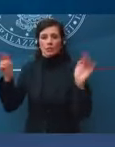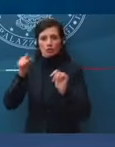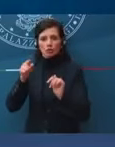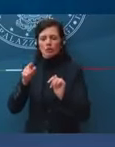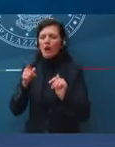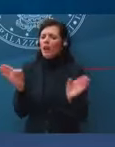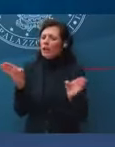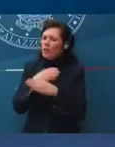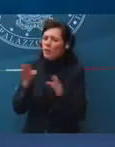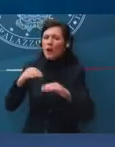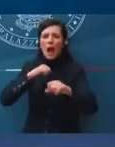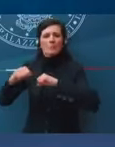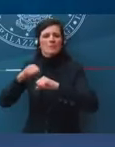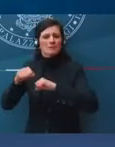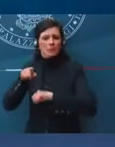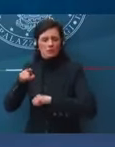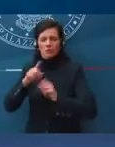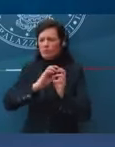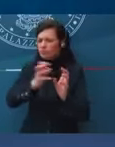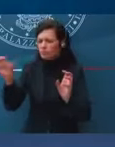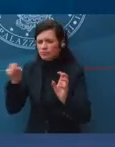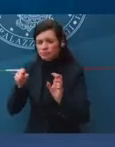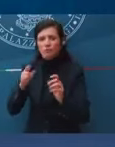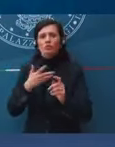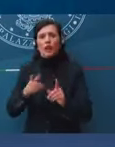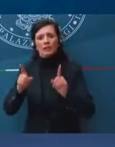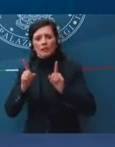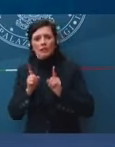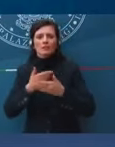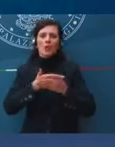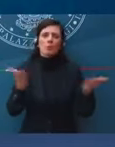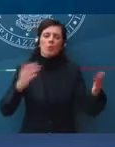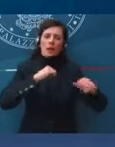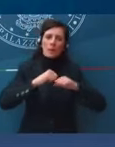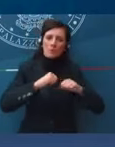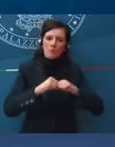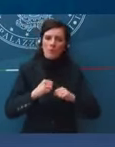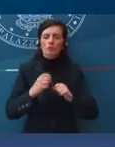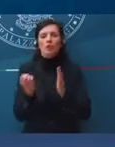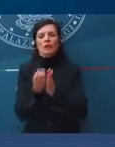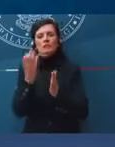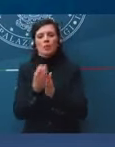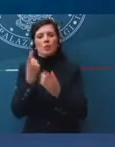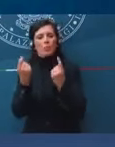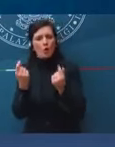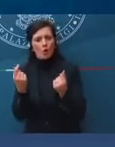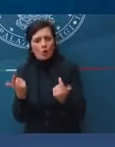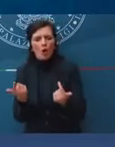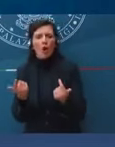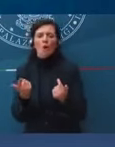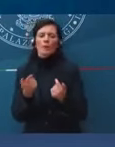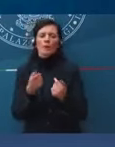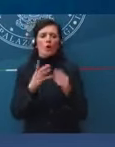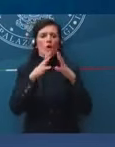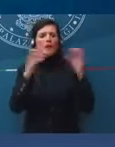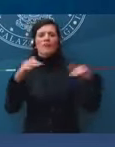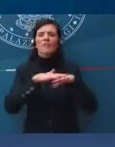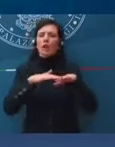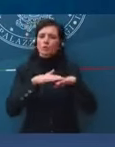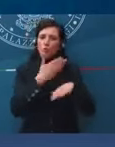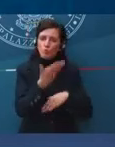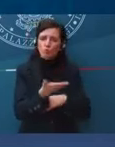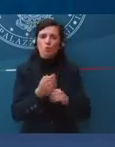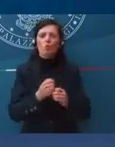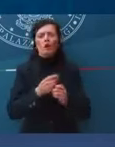amministrazioni, dalla difesa alla pubblica amministrazione, allo sviluppo economico, alle infrastrutture,